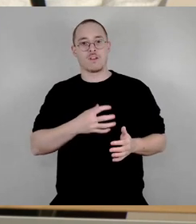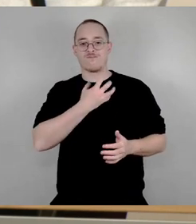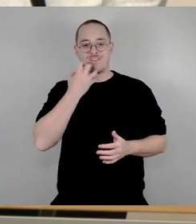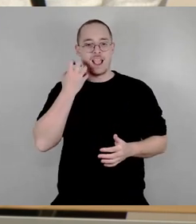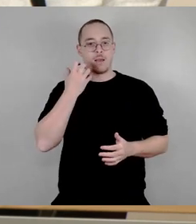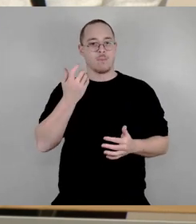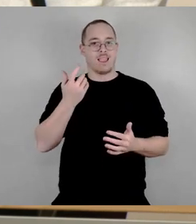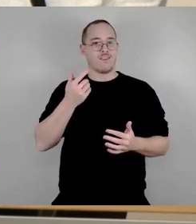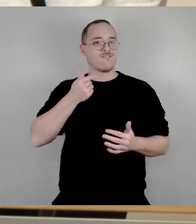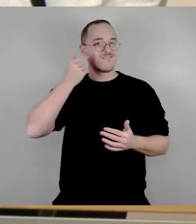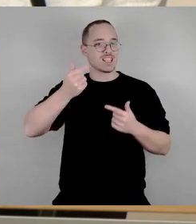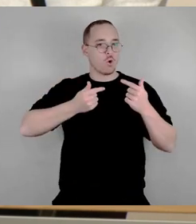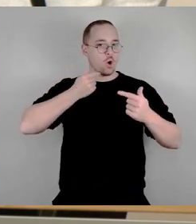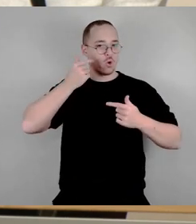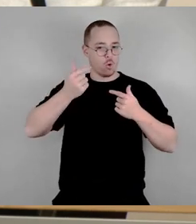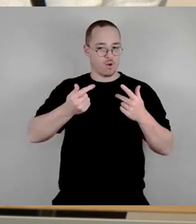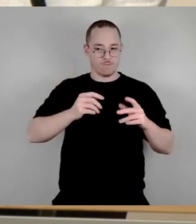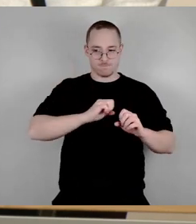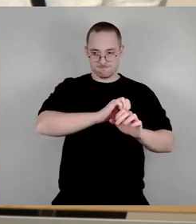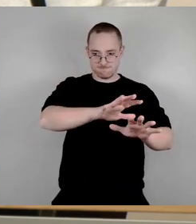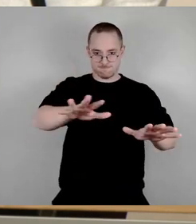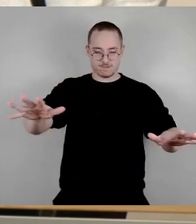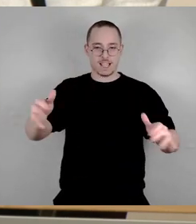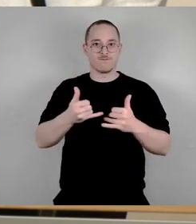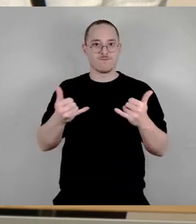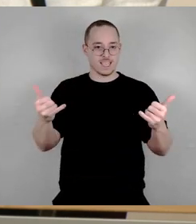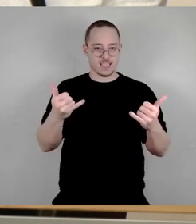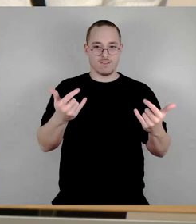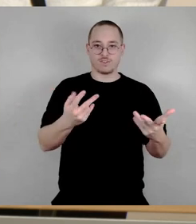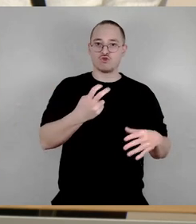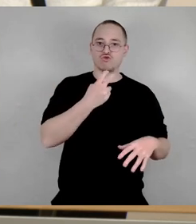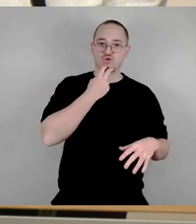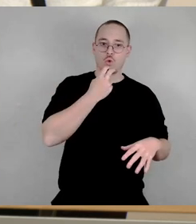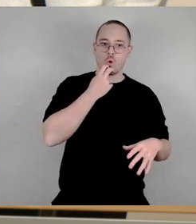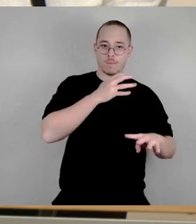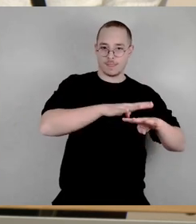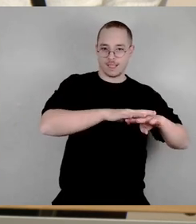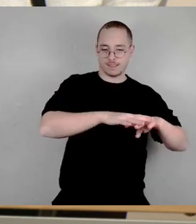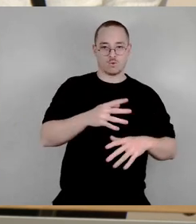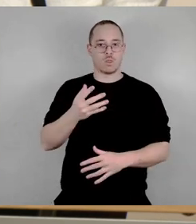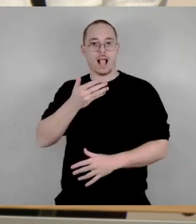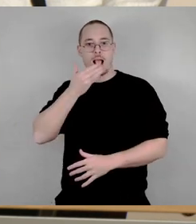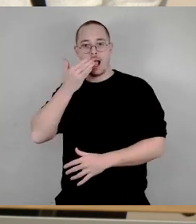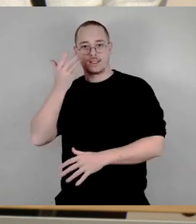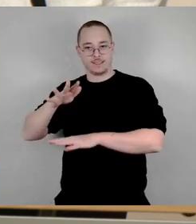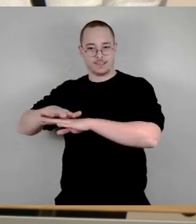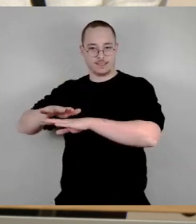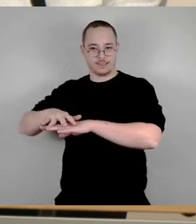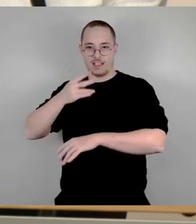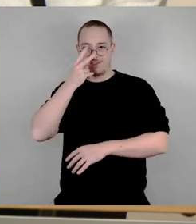die Netzversorgung im Strom und im Gasnetz zukünftig aussieht. Daran kann man dann eine